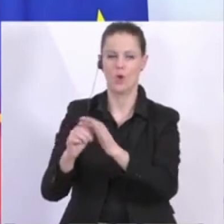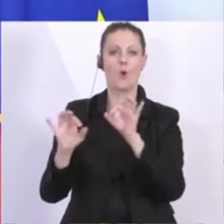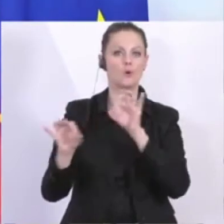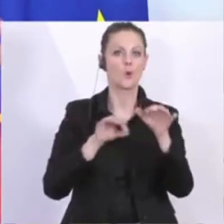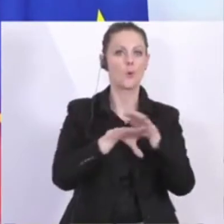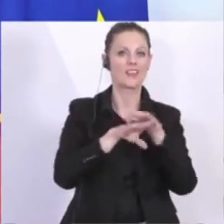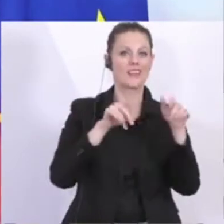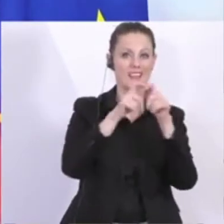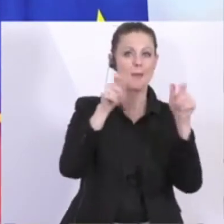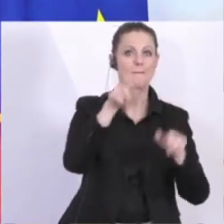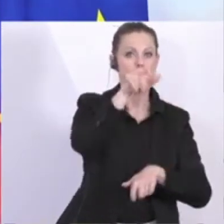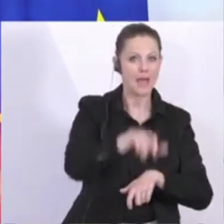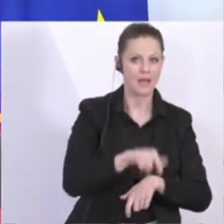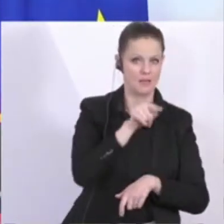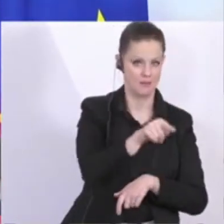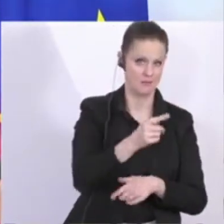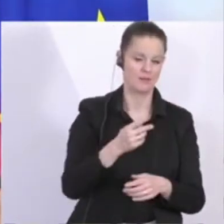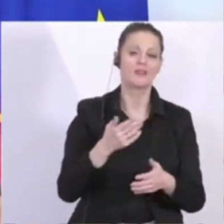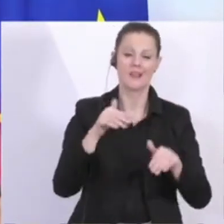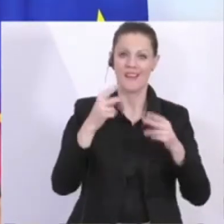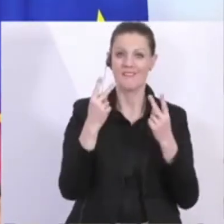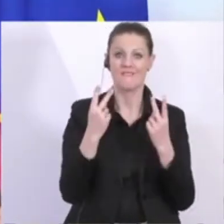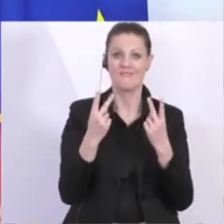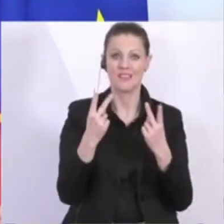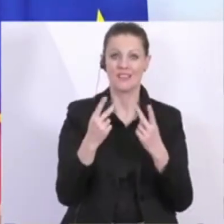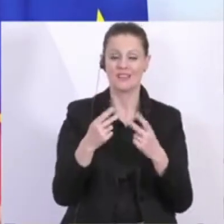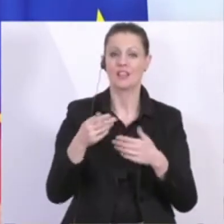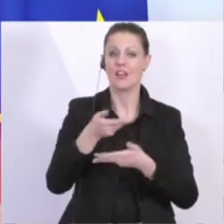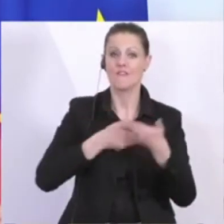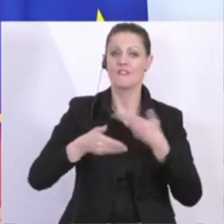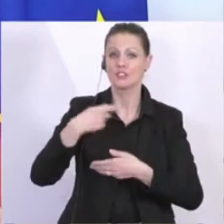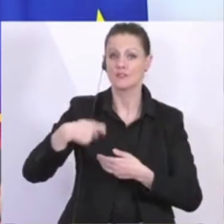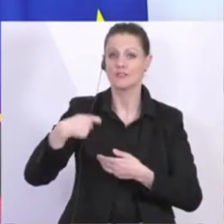ganz wichtig für die Beantragung bei der Wirtschaftskammer dann.